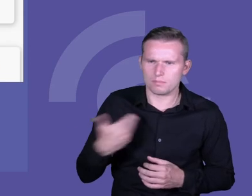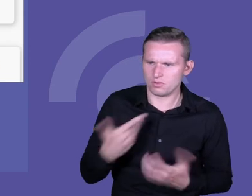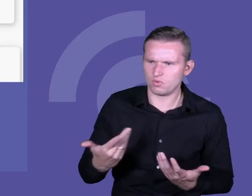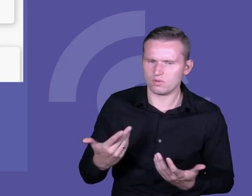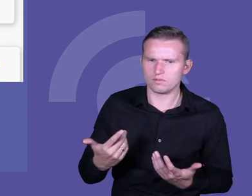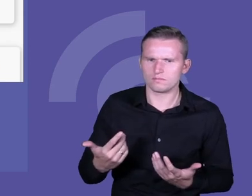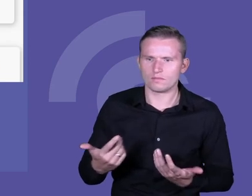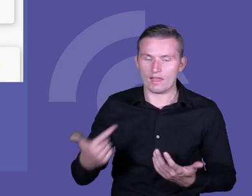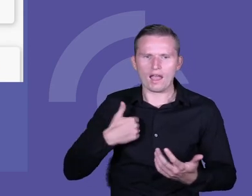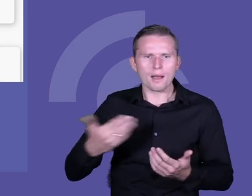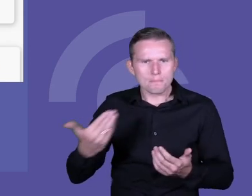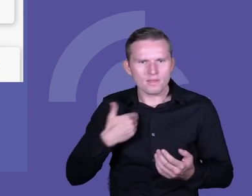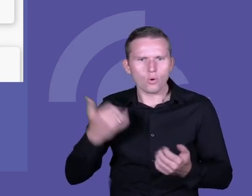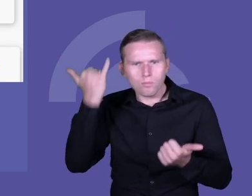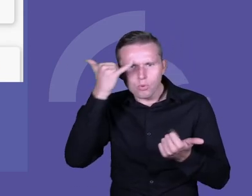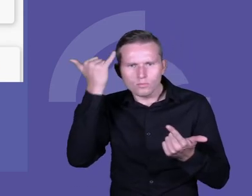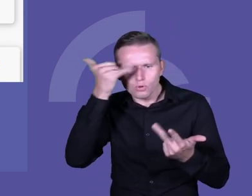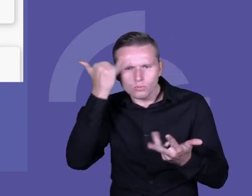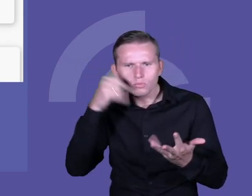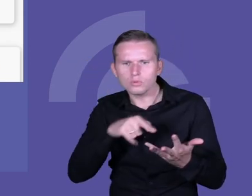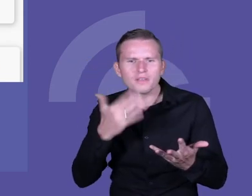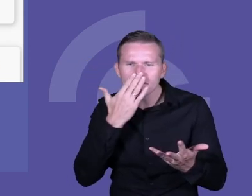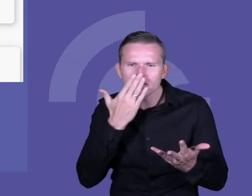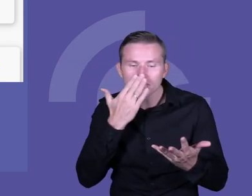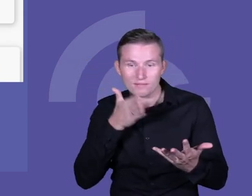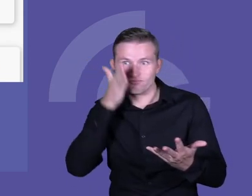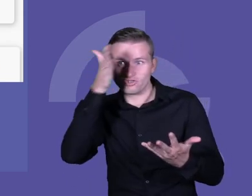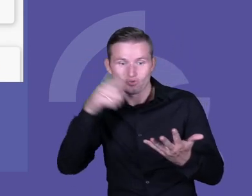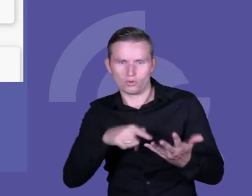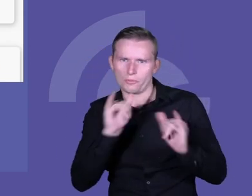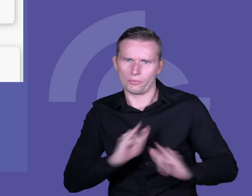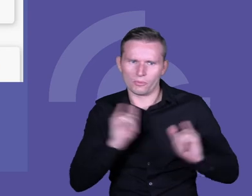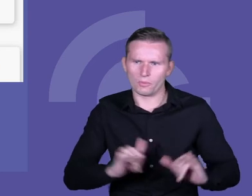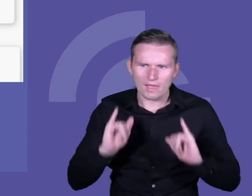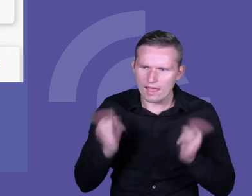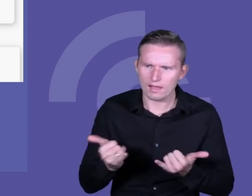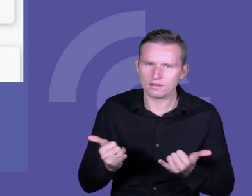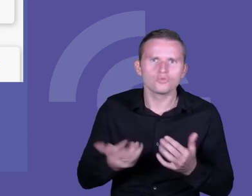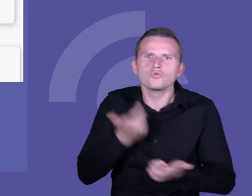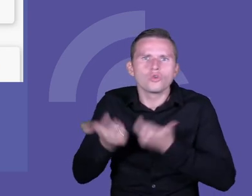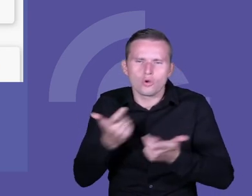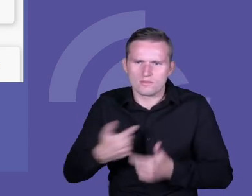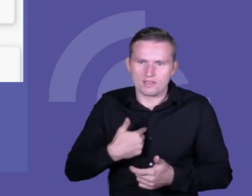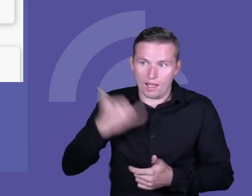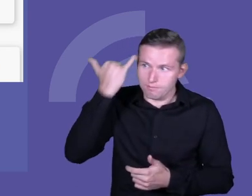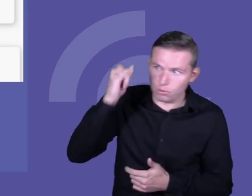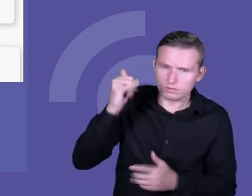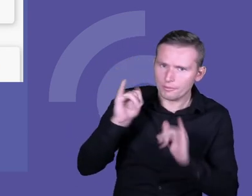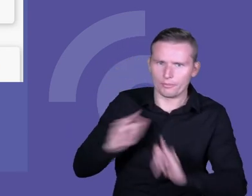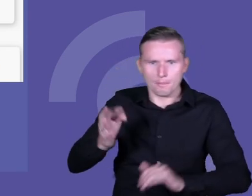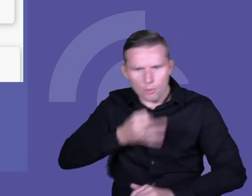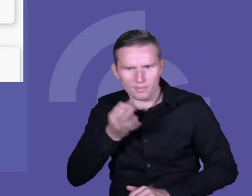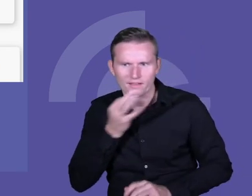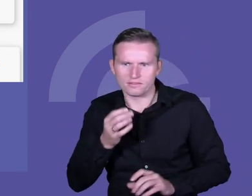jakie błędy popełniłem, popełniłam, których nie chciałabym w przyszłości popełnić. Co mogę zrobić, żeby ich w przyszłości nie popełnić?